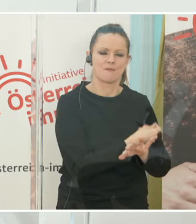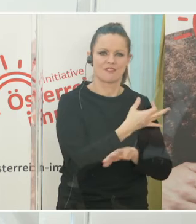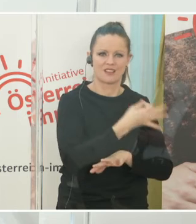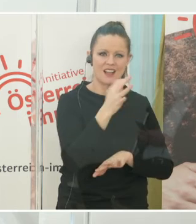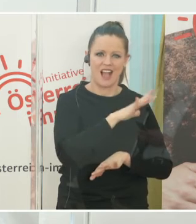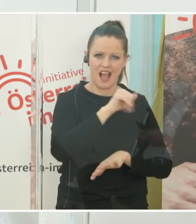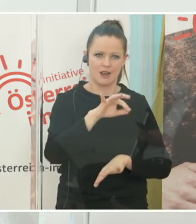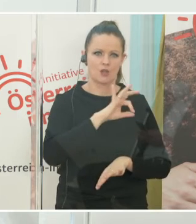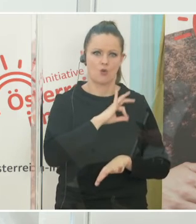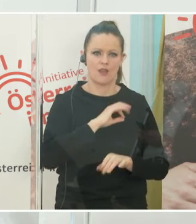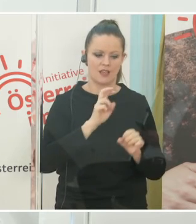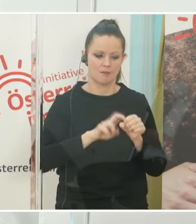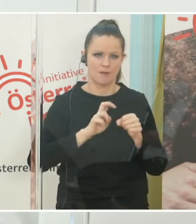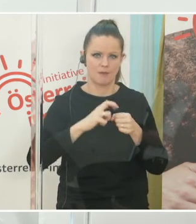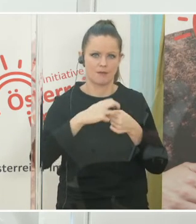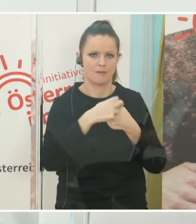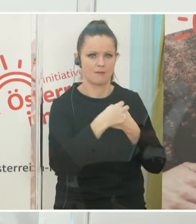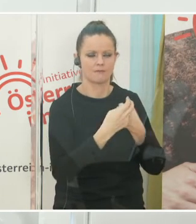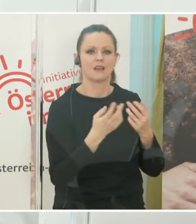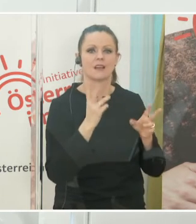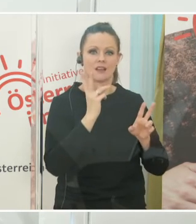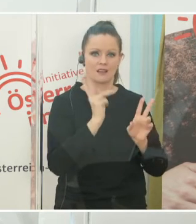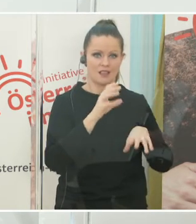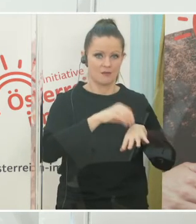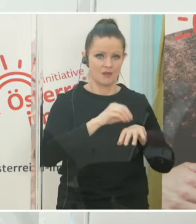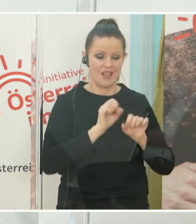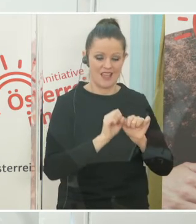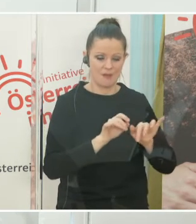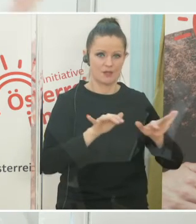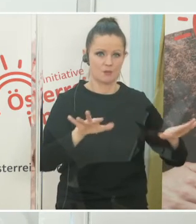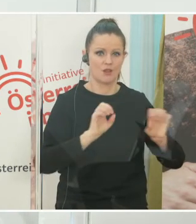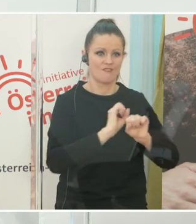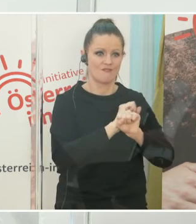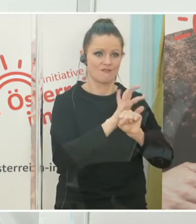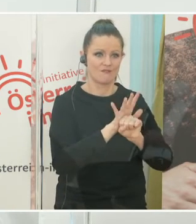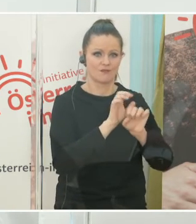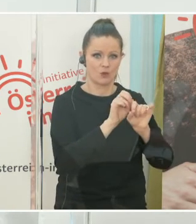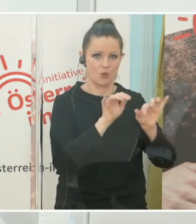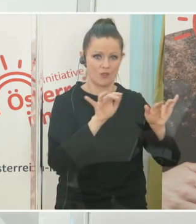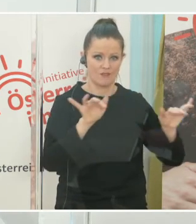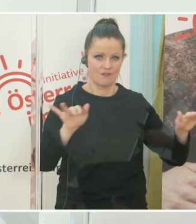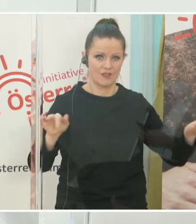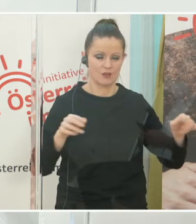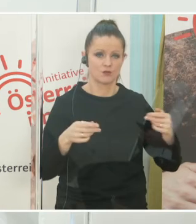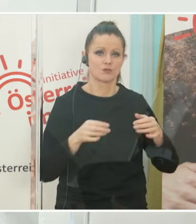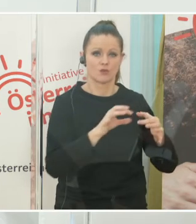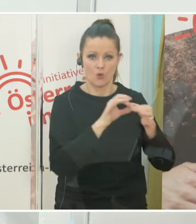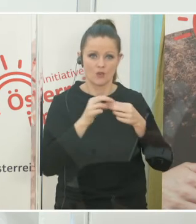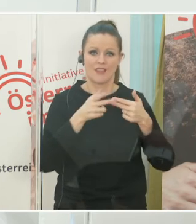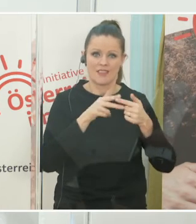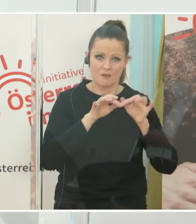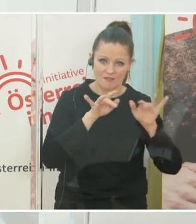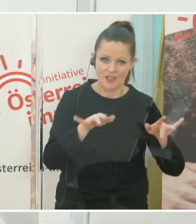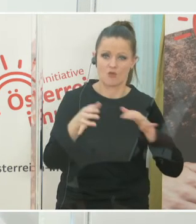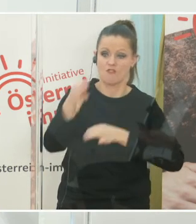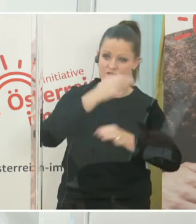sich da einloggen können, damit wir von der Epidemiologie des Virus bis hin zu den Nebenwirkungen, bis zu den